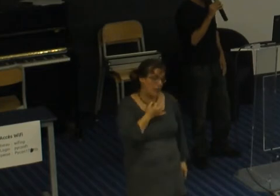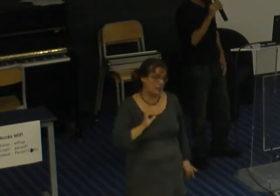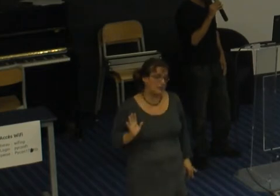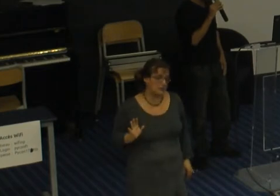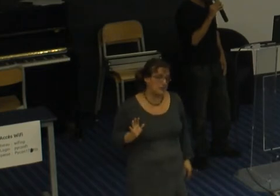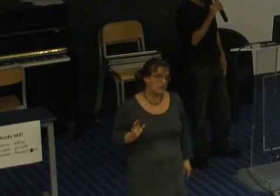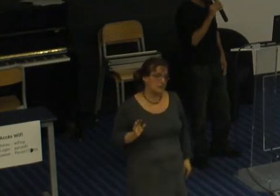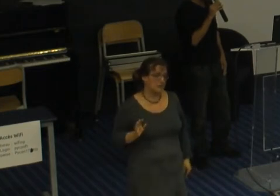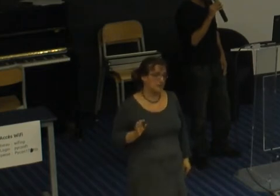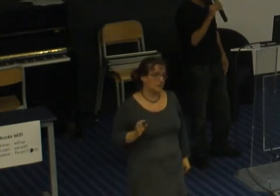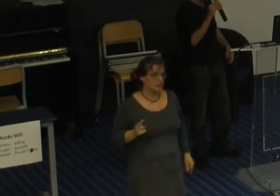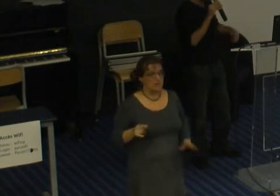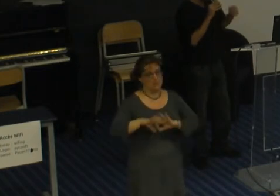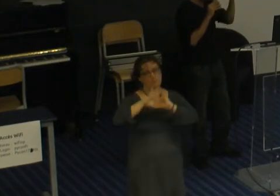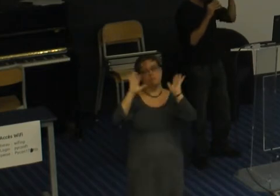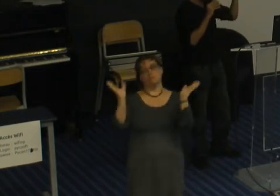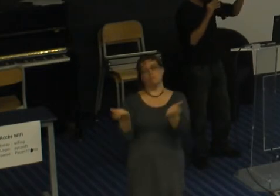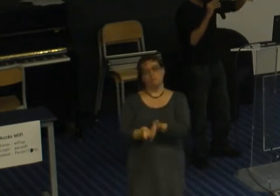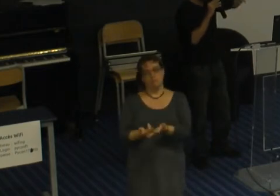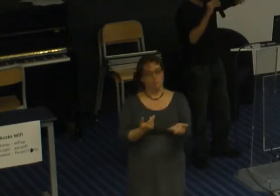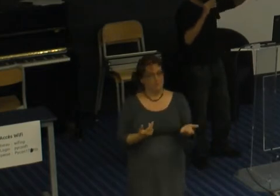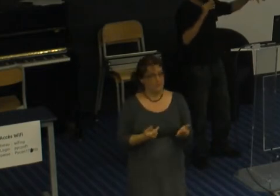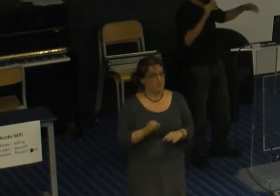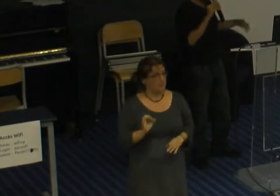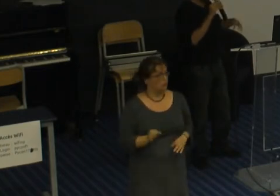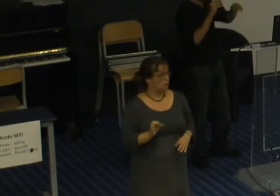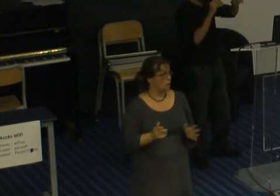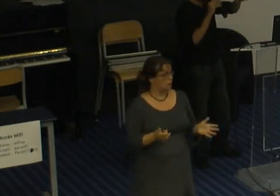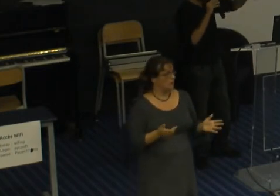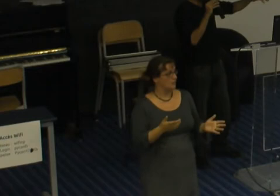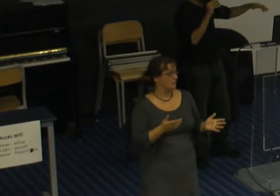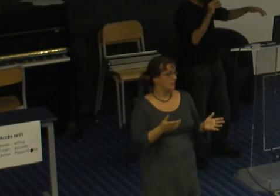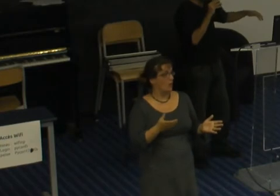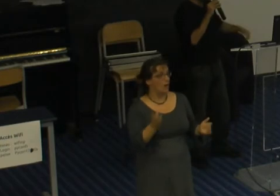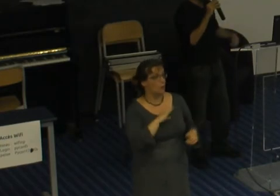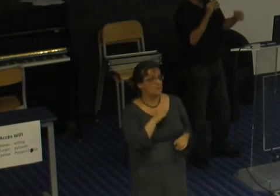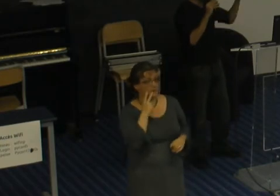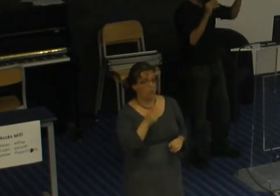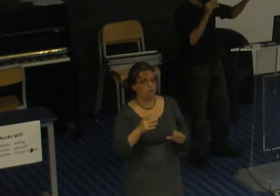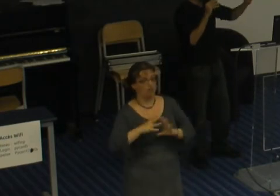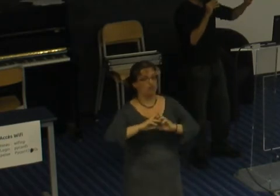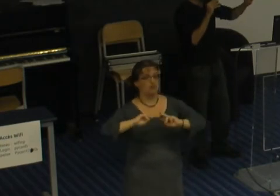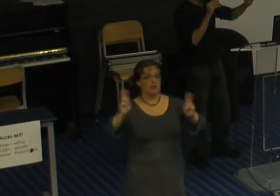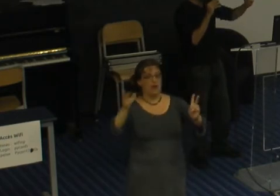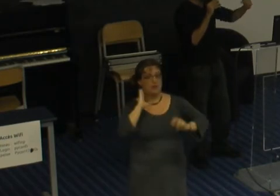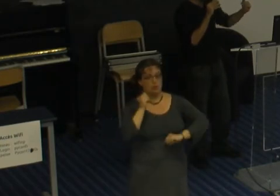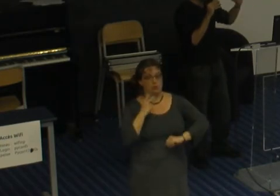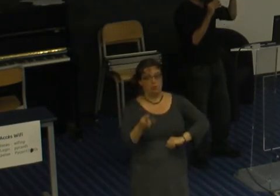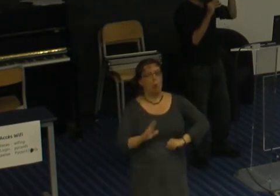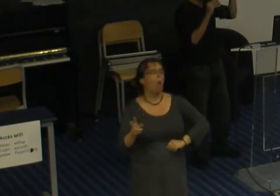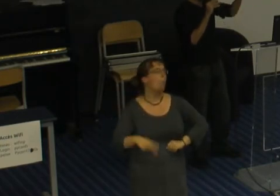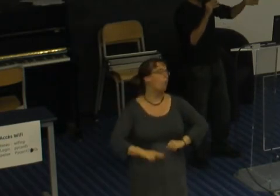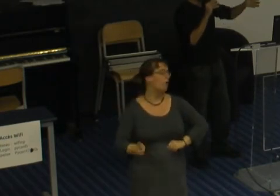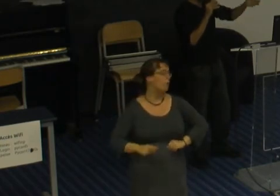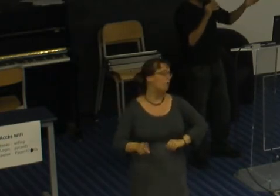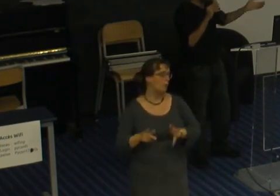c'est c'est un cas après mais du coup comme on a déraillé sur une on a généralisé le propos ben du coup on démonte totalement l'argument et on